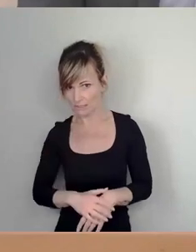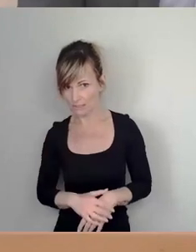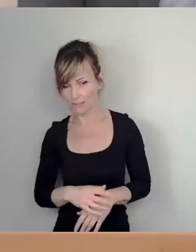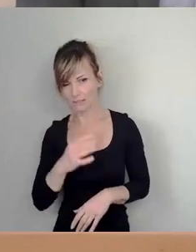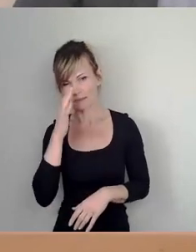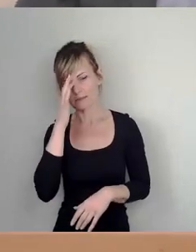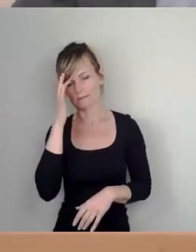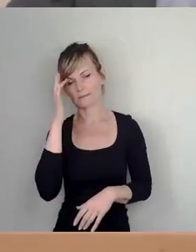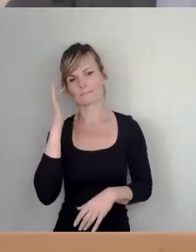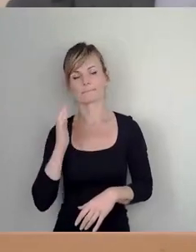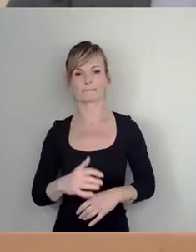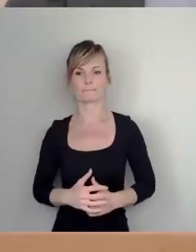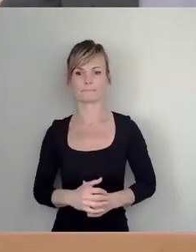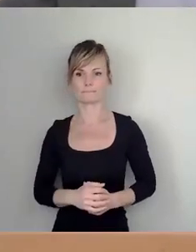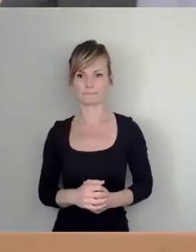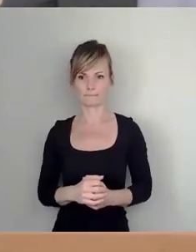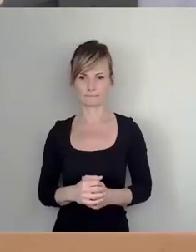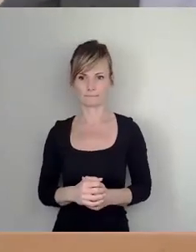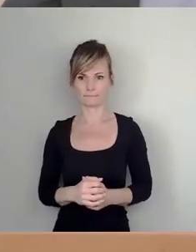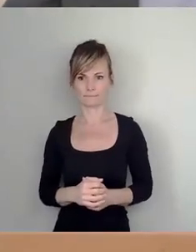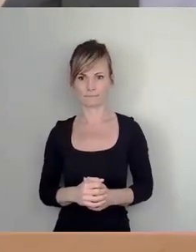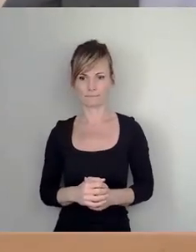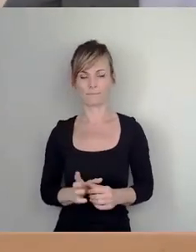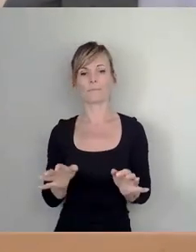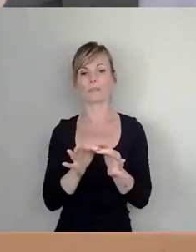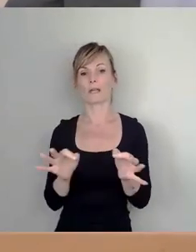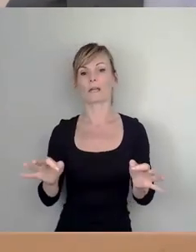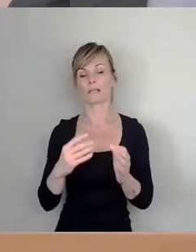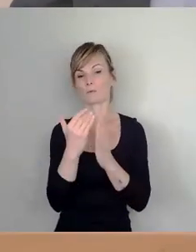gehen weiter in den Tagesordnungspunkt 27.10. Und gehen 28.10. Vielen Dank.